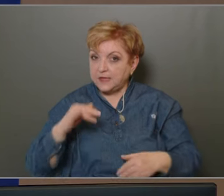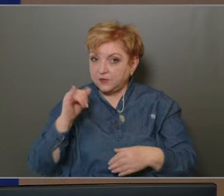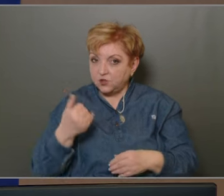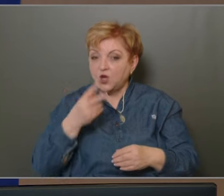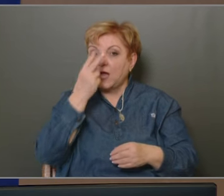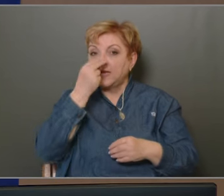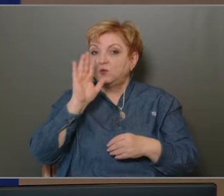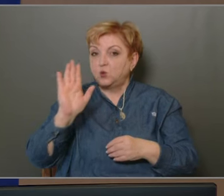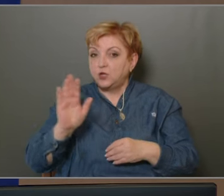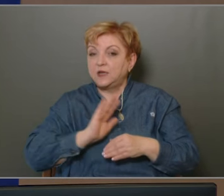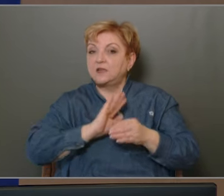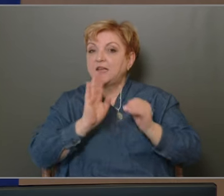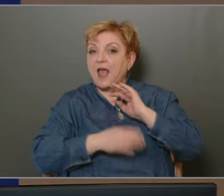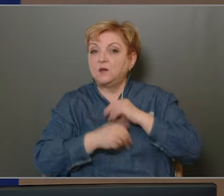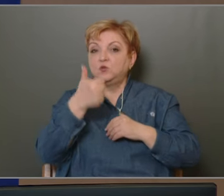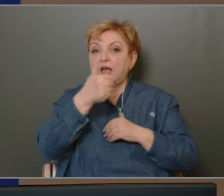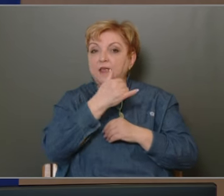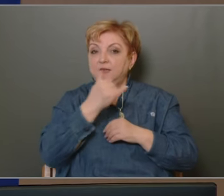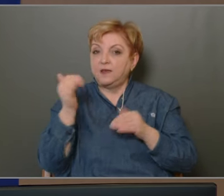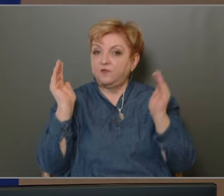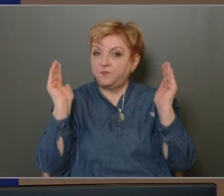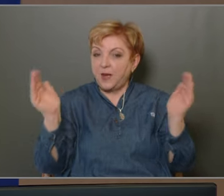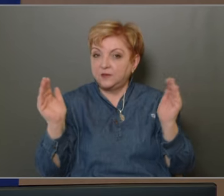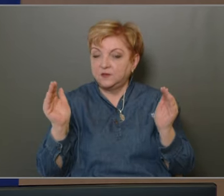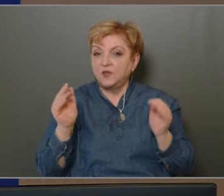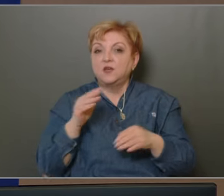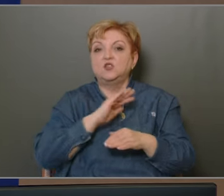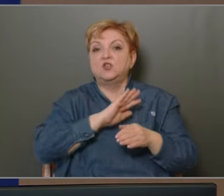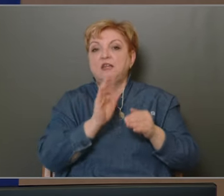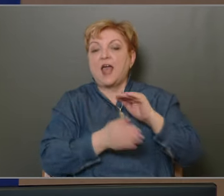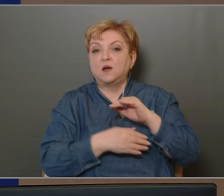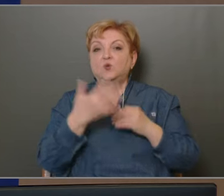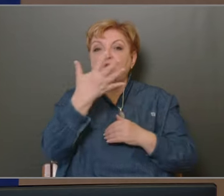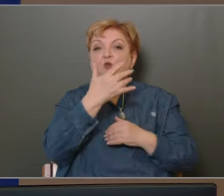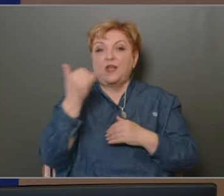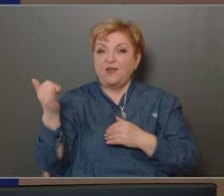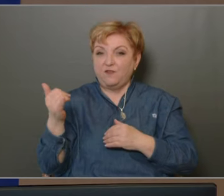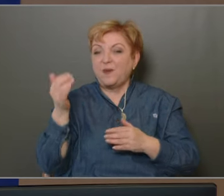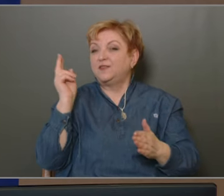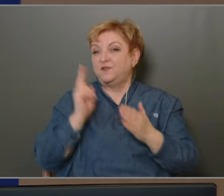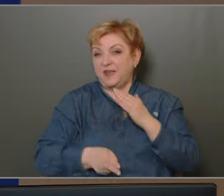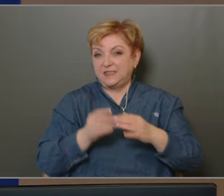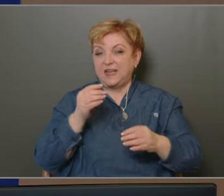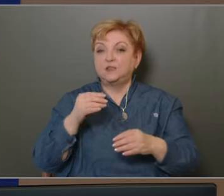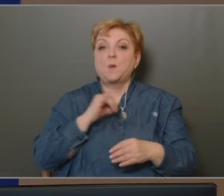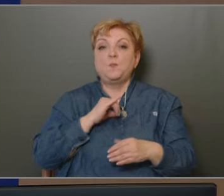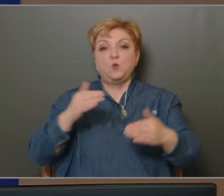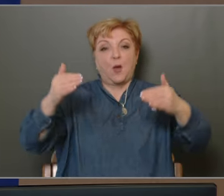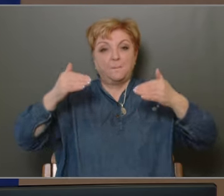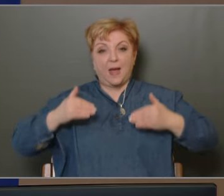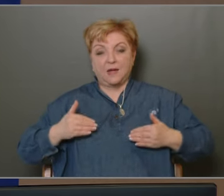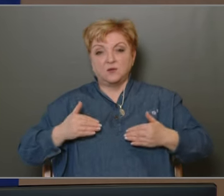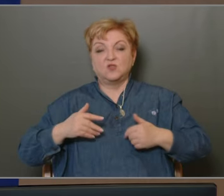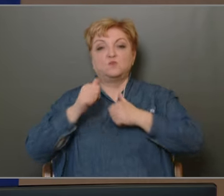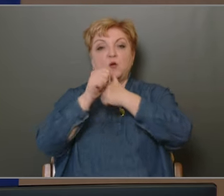rendőrségnek az elmúlt egy esztendőben És az elmúlt öt esztendőben végzett bűnmegelőzésben,